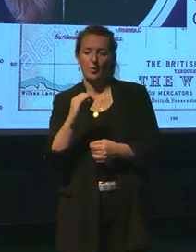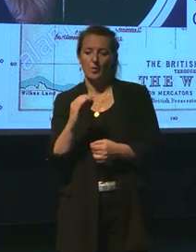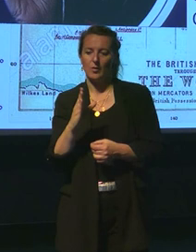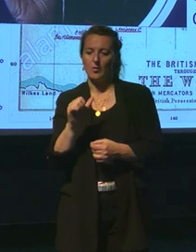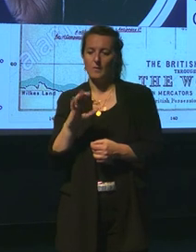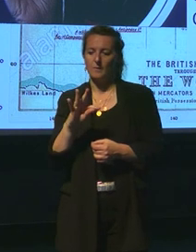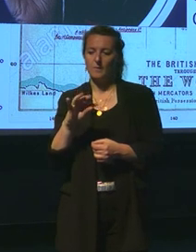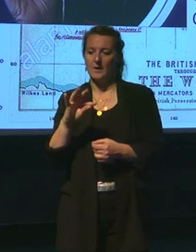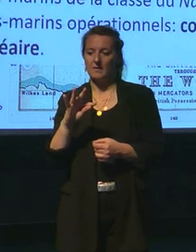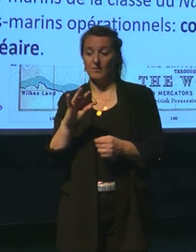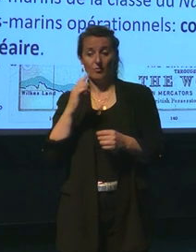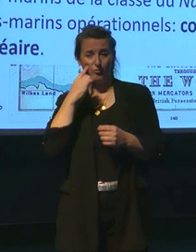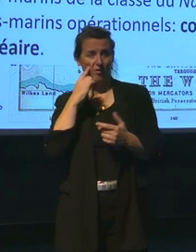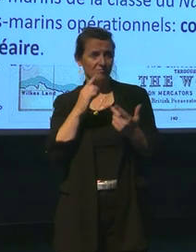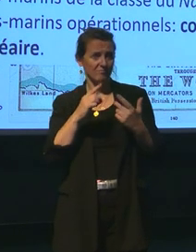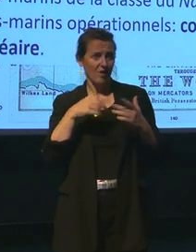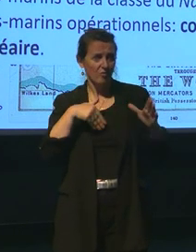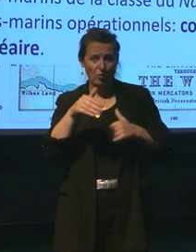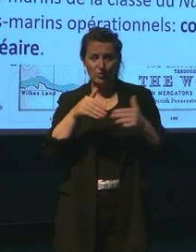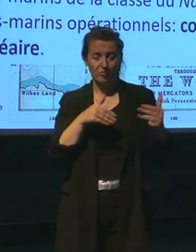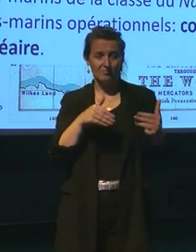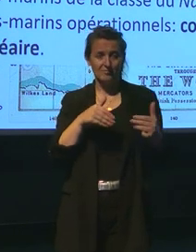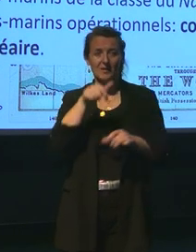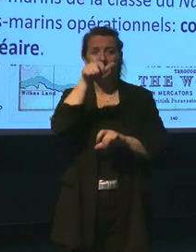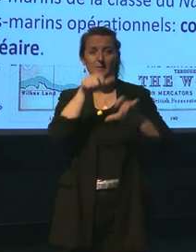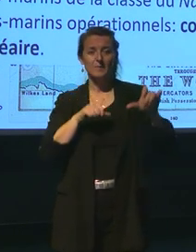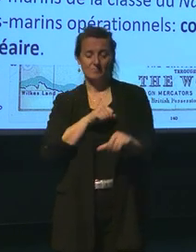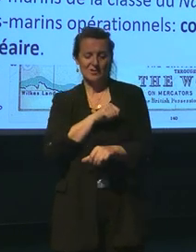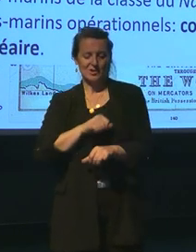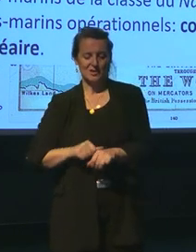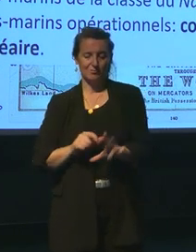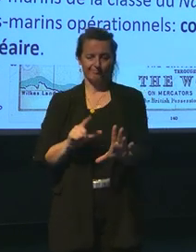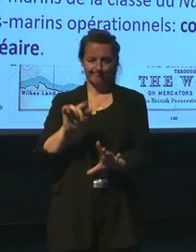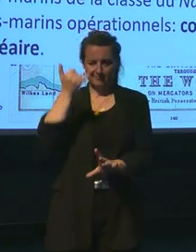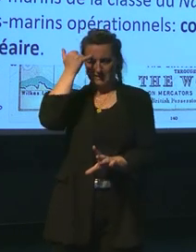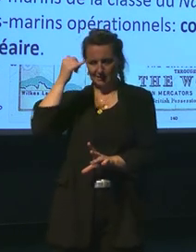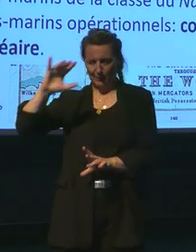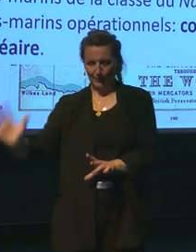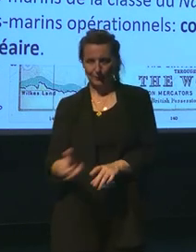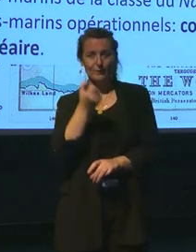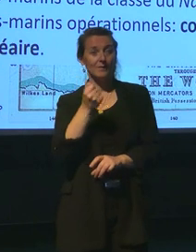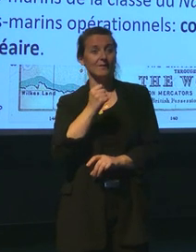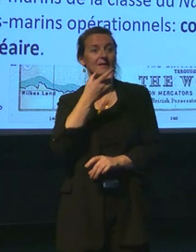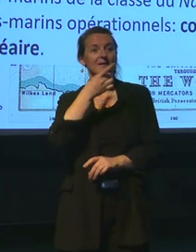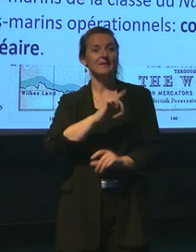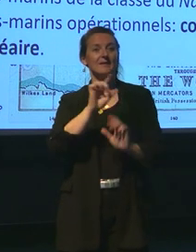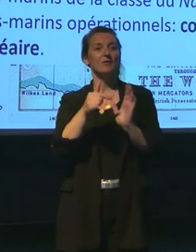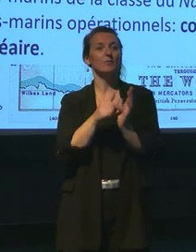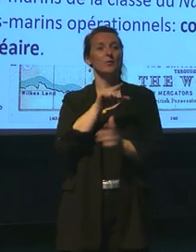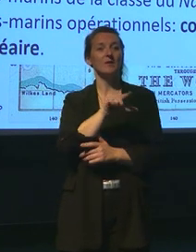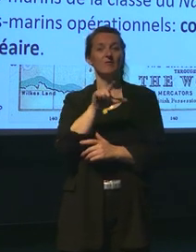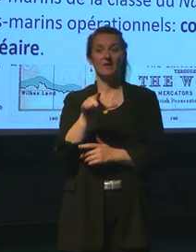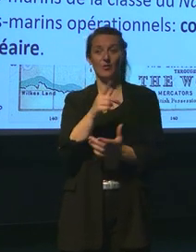à fait opérationnel. Les Chinois, bien sûr, reprennent l'idée et en décembre 2022, ils montrent une ligne de production